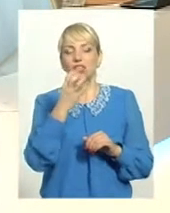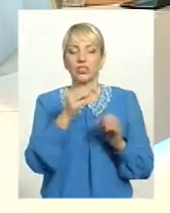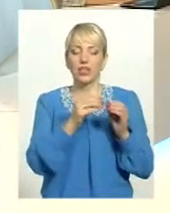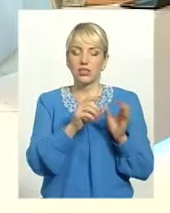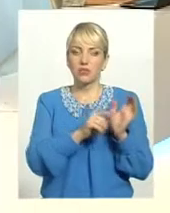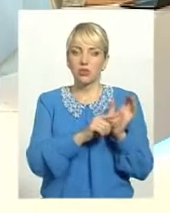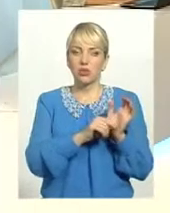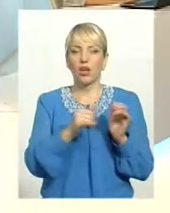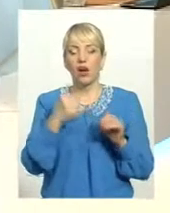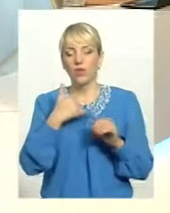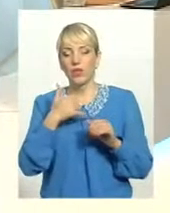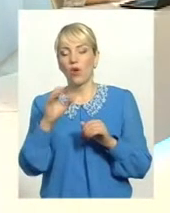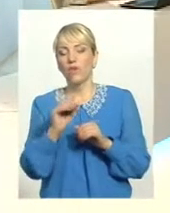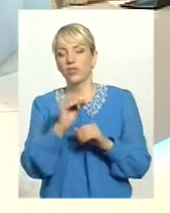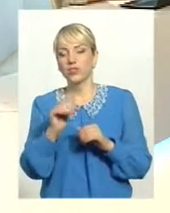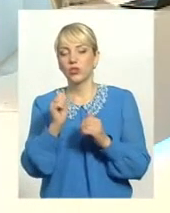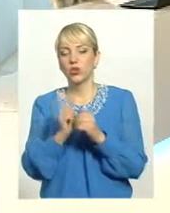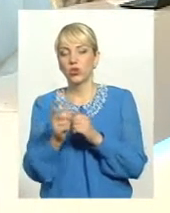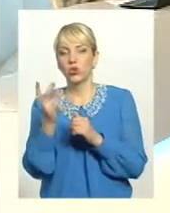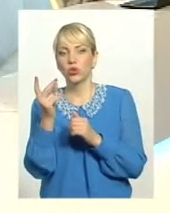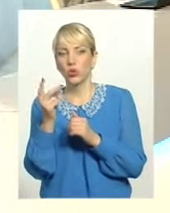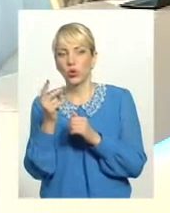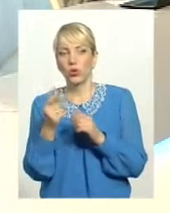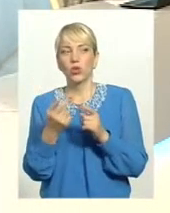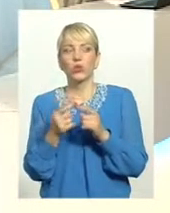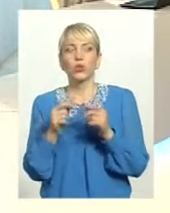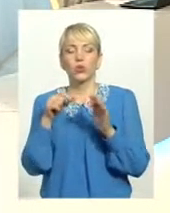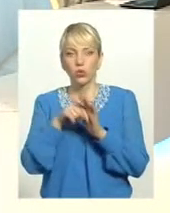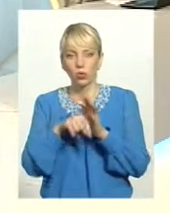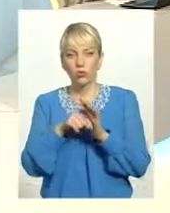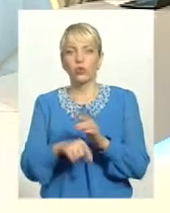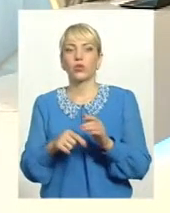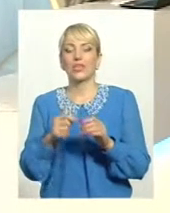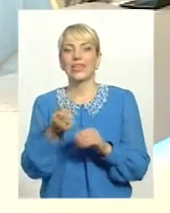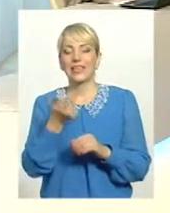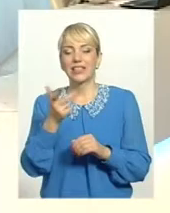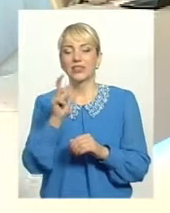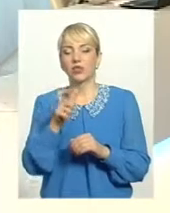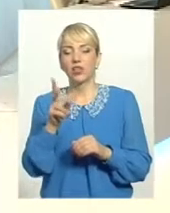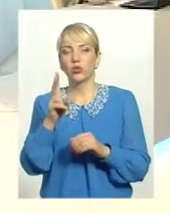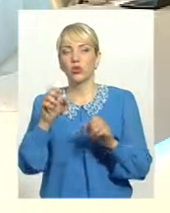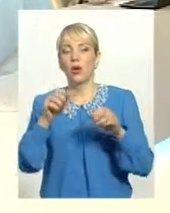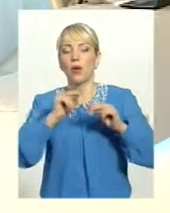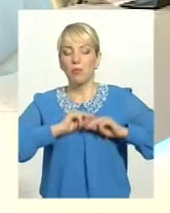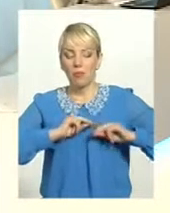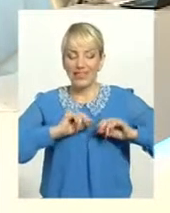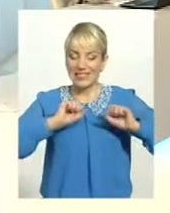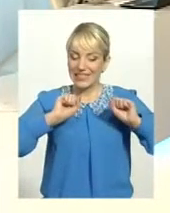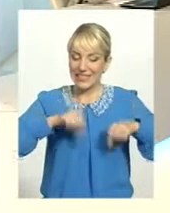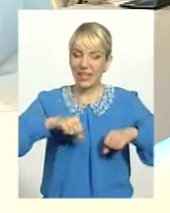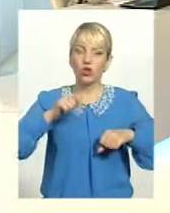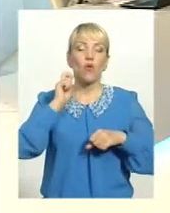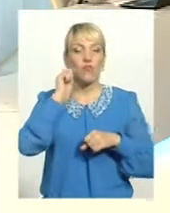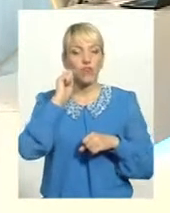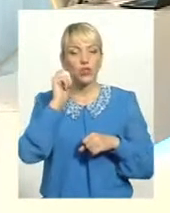А офіційно, зрозуміло, у нас кожен другий тільки офіційно світиться. Тобто працездатного віку і легально